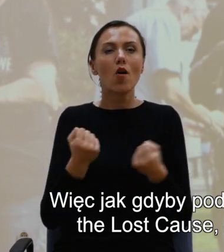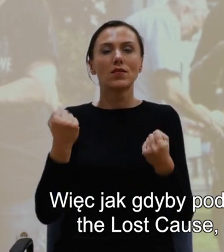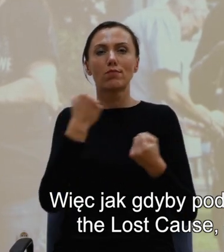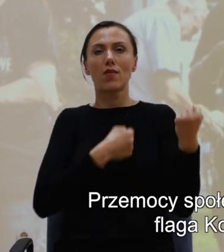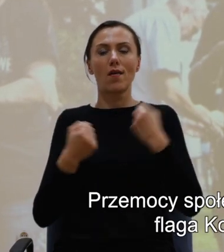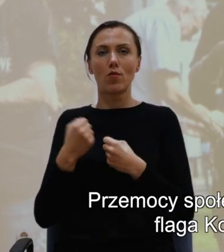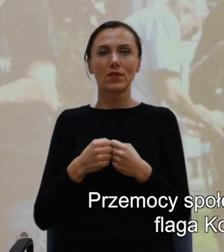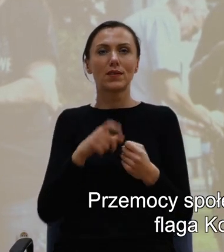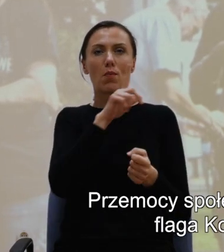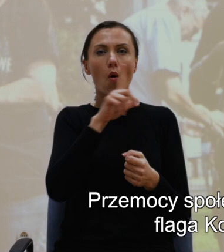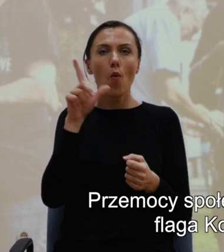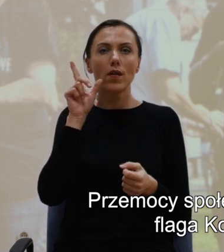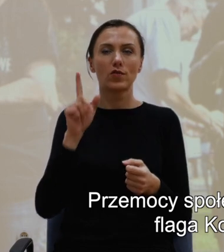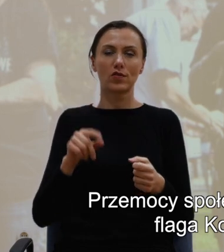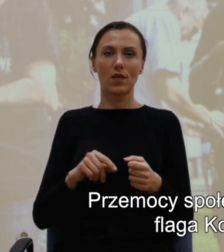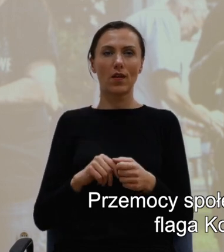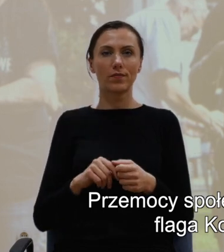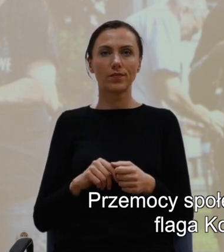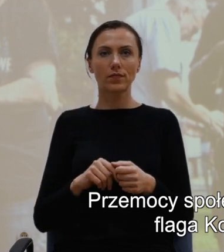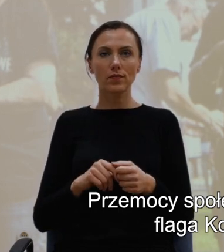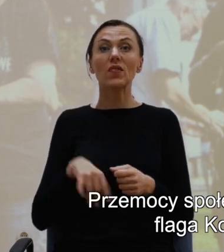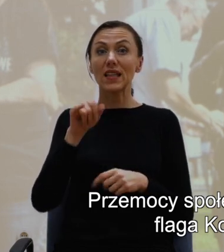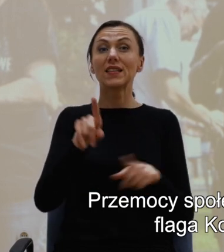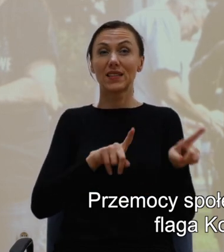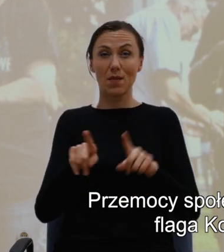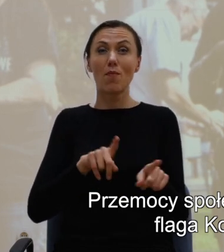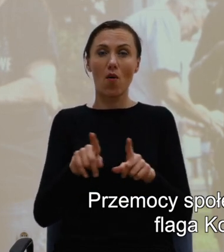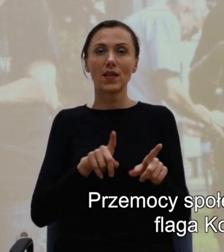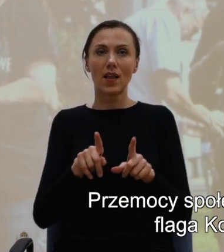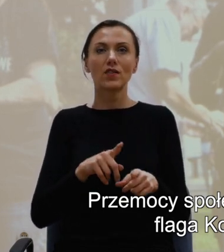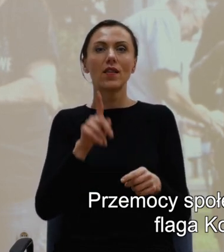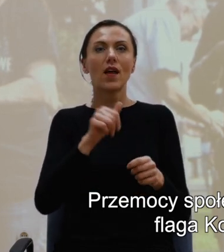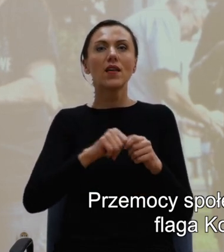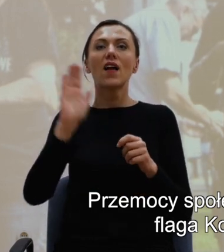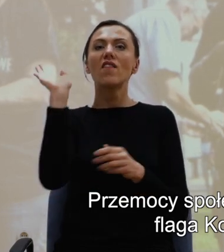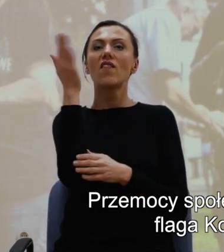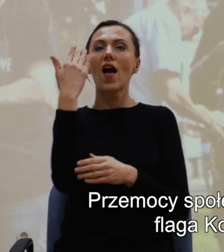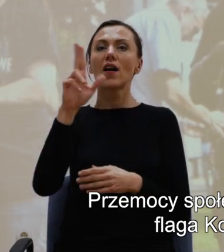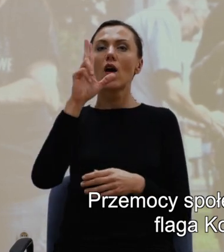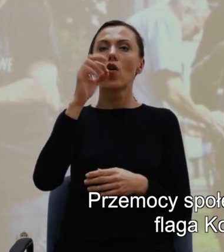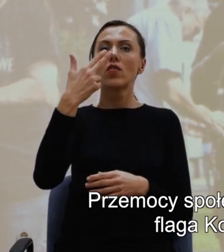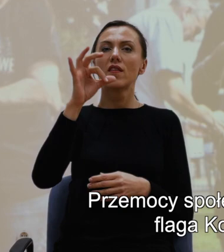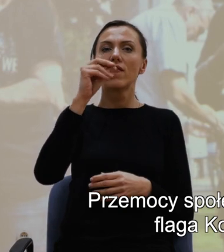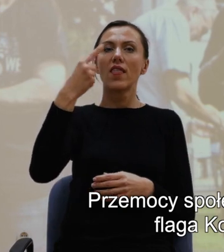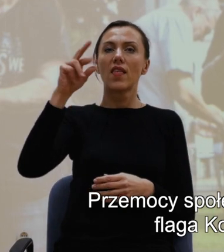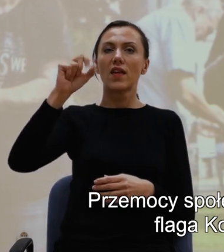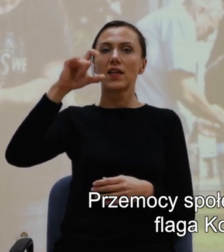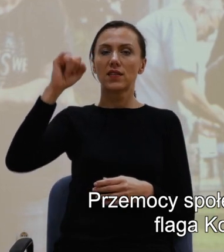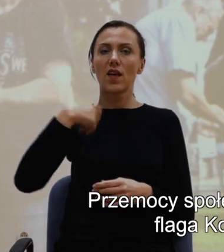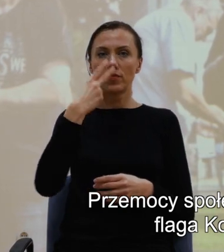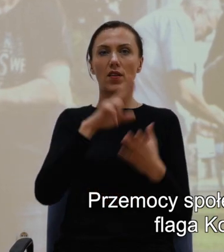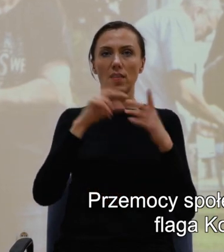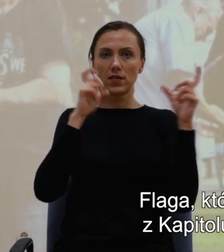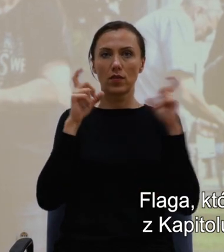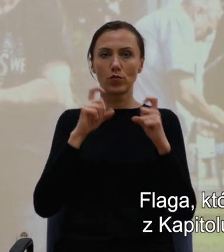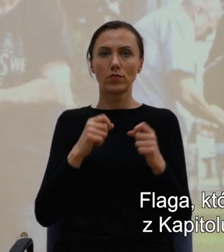przemocy, przemocy społecznej, której symbolem często jest obecnie flaga Konfederacji. Jak widzimy na